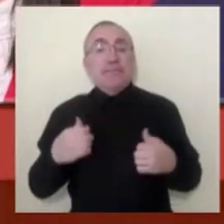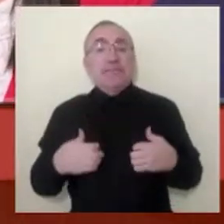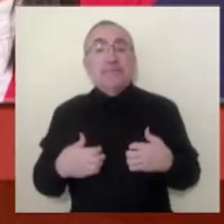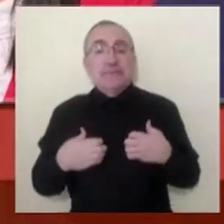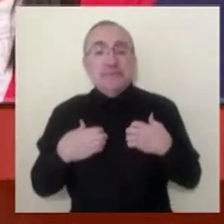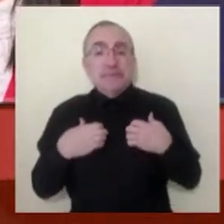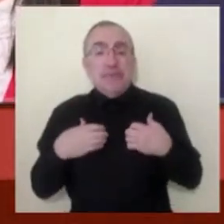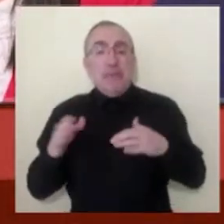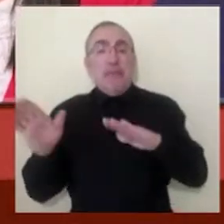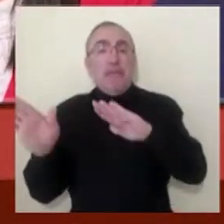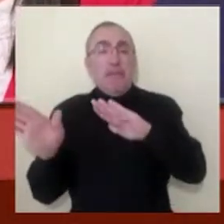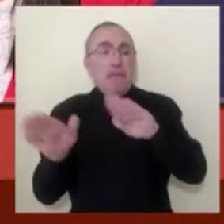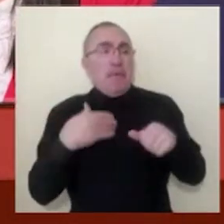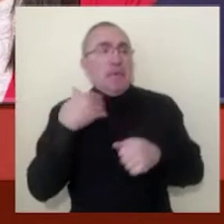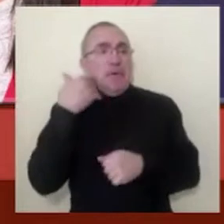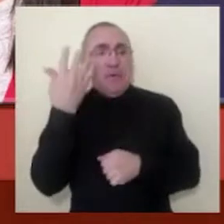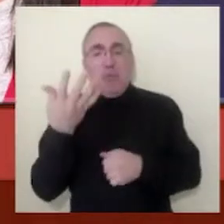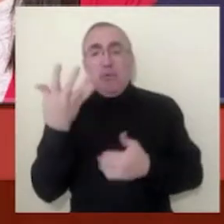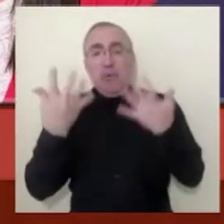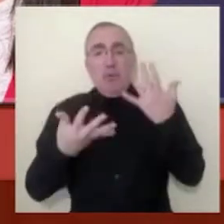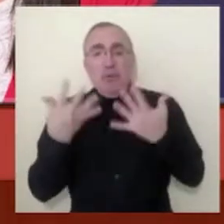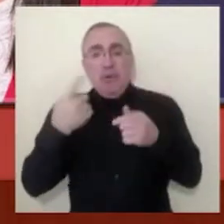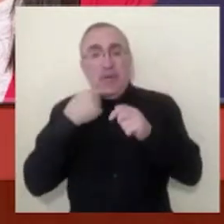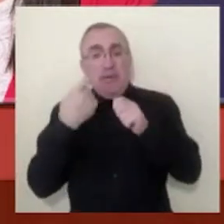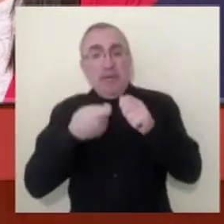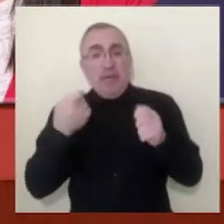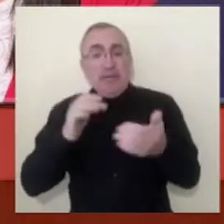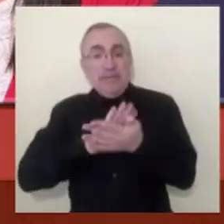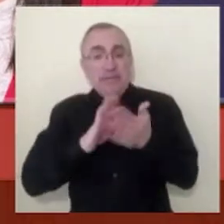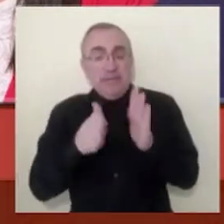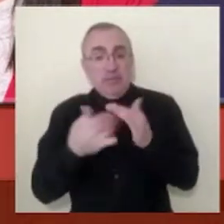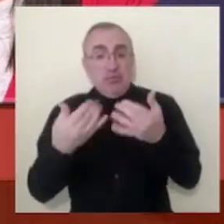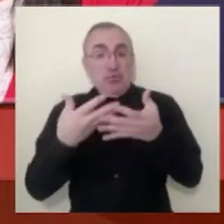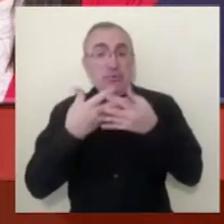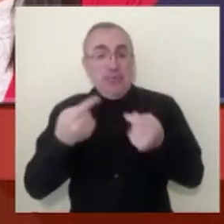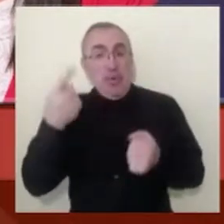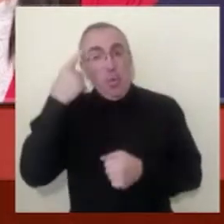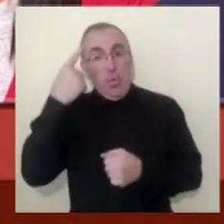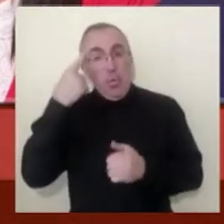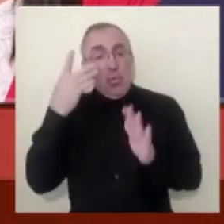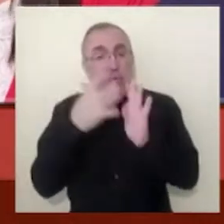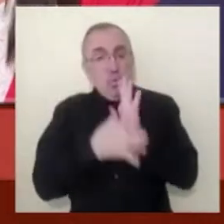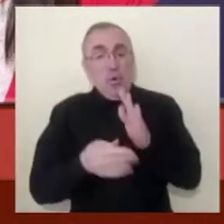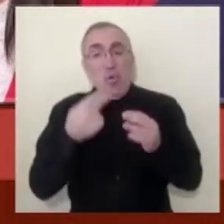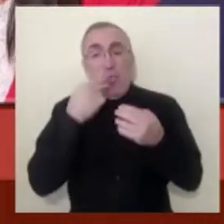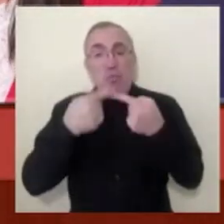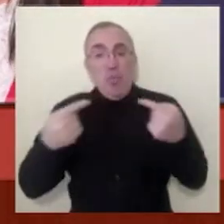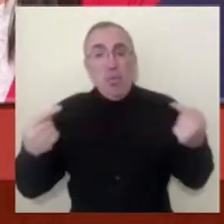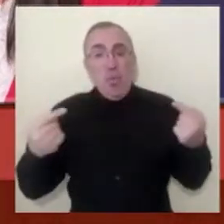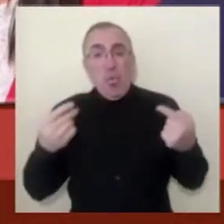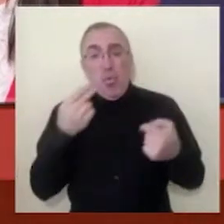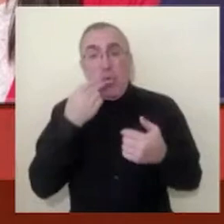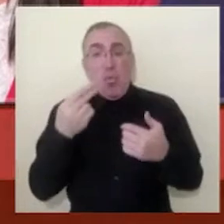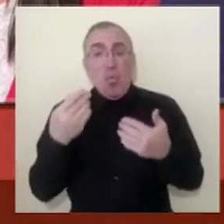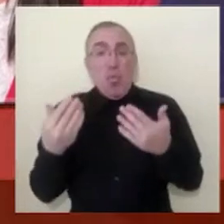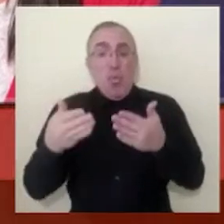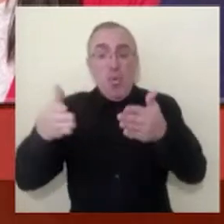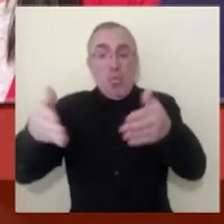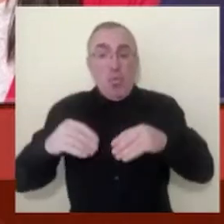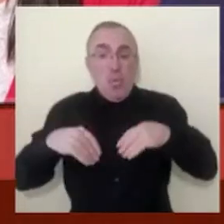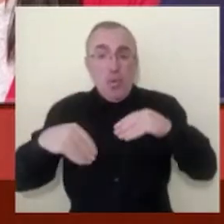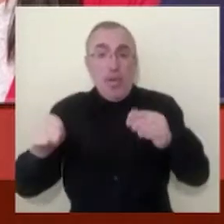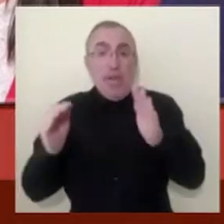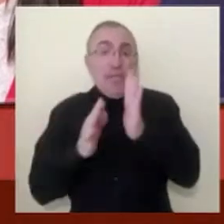затягується ситуація, зараз якраз весна, розумієте, продукти харчування, щось нове на городі виросте там в травні, там вже